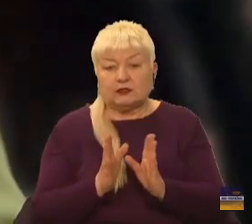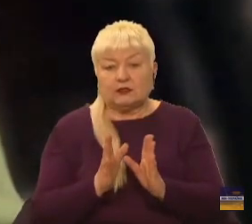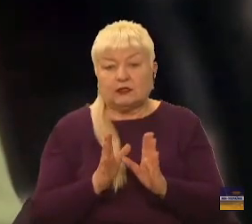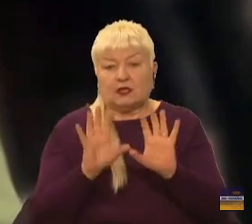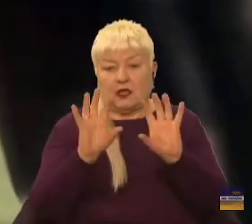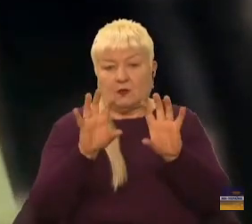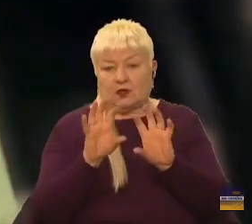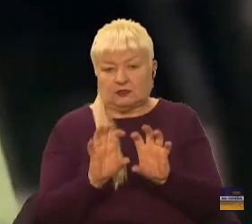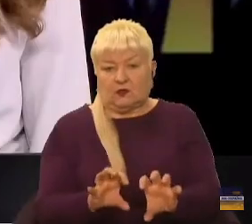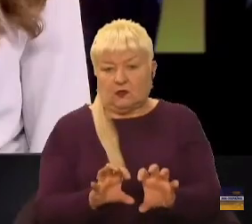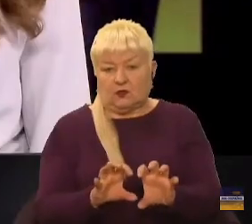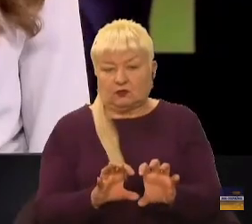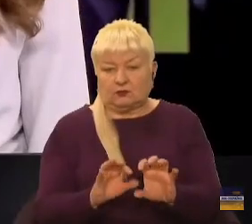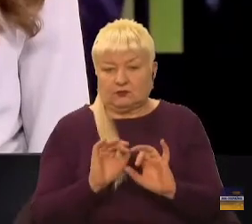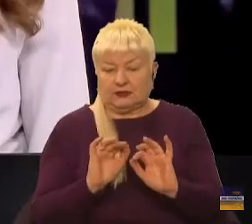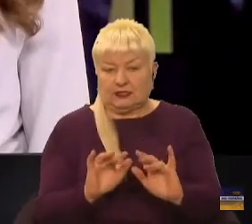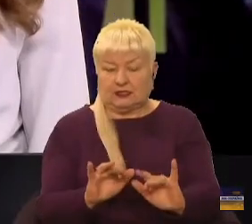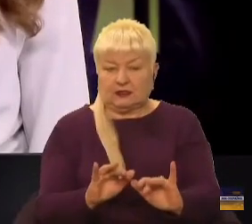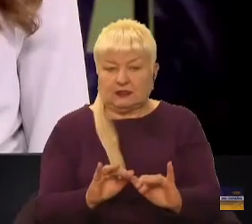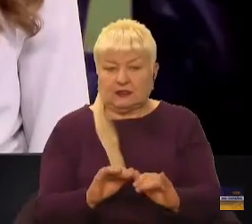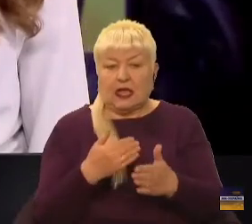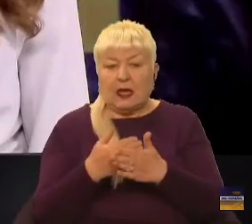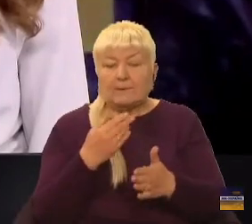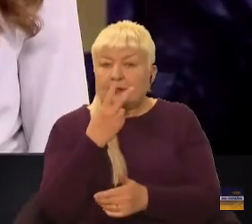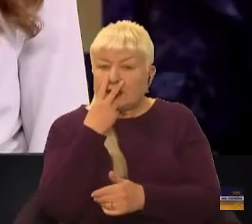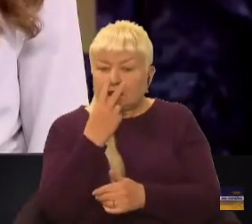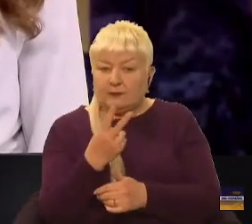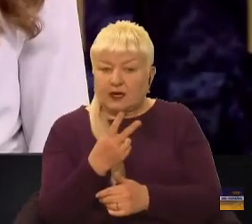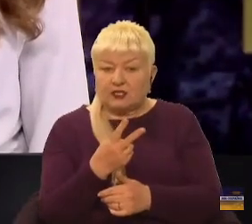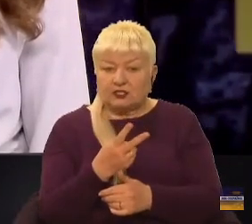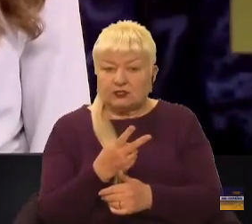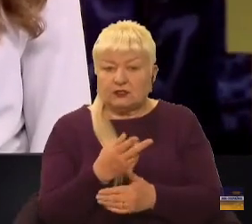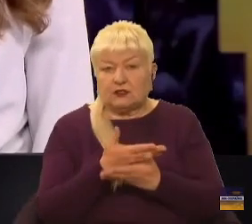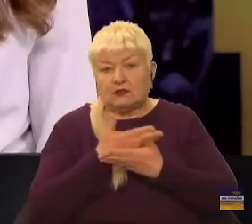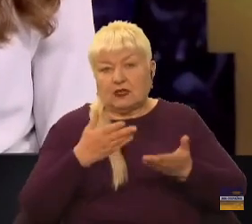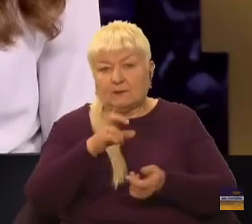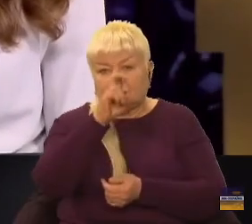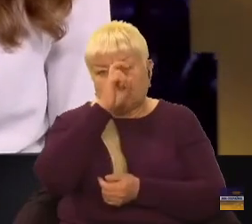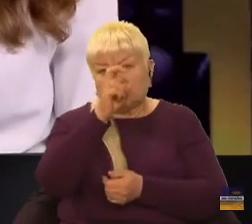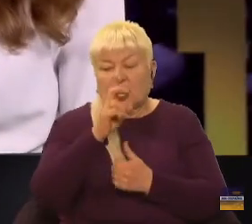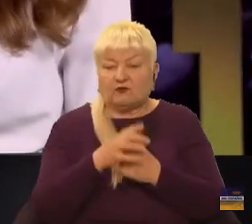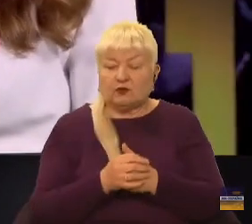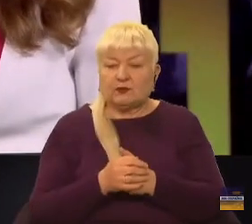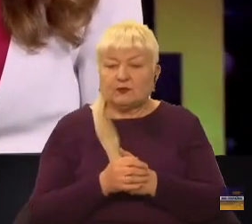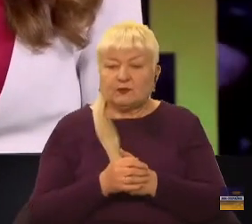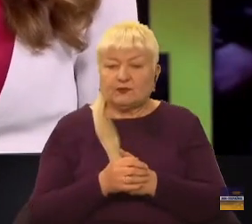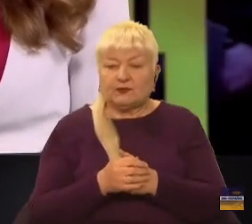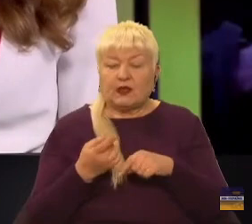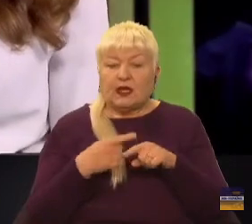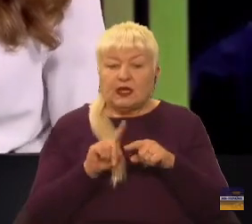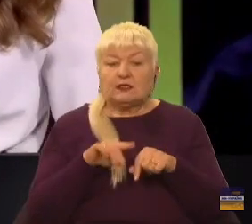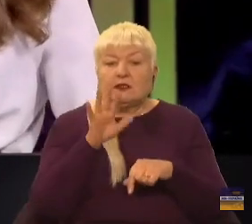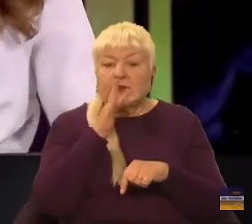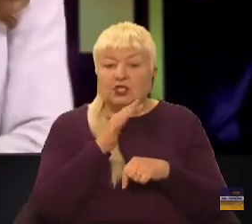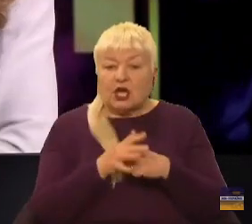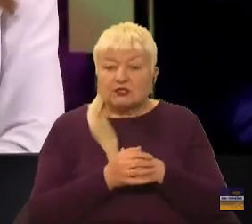закону передбачених нам держав. Пане Олександре, тим часом